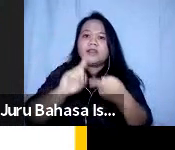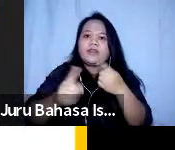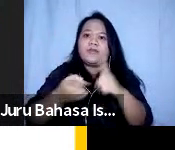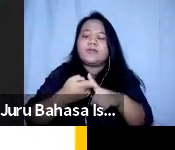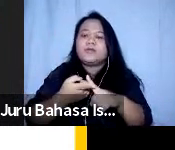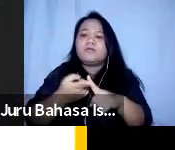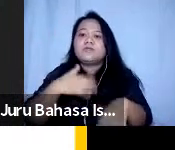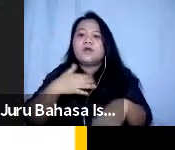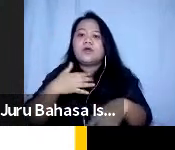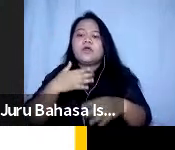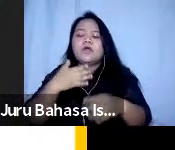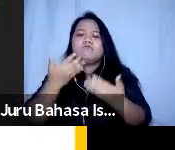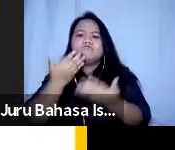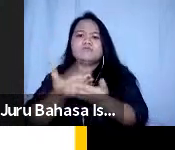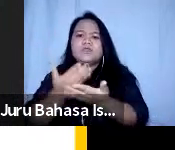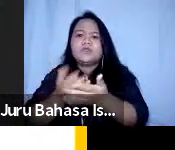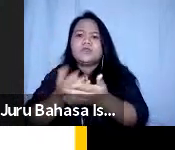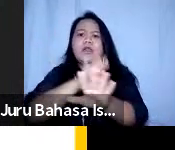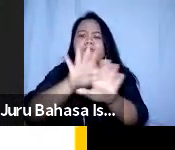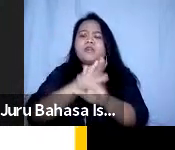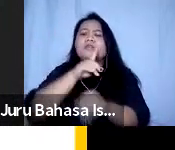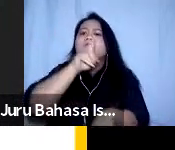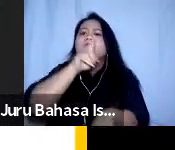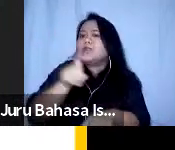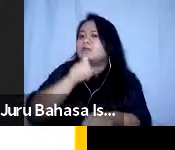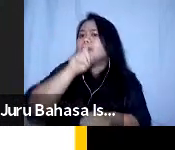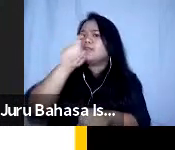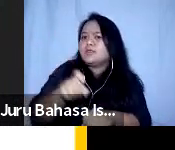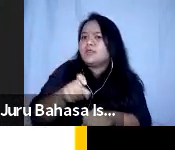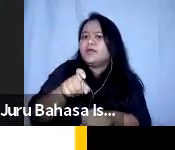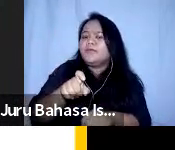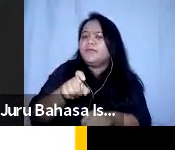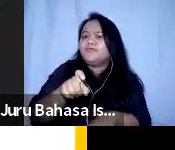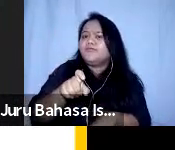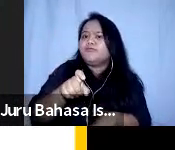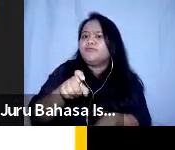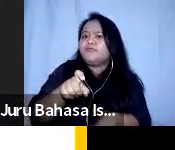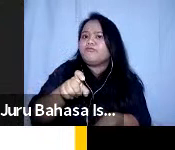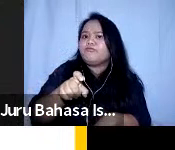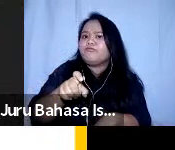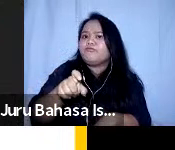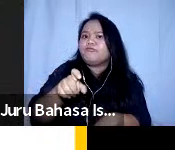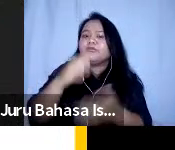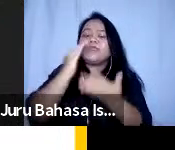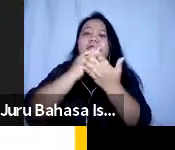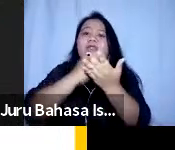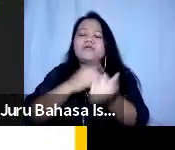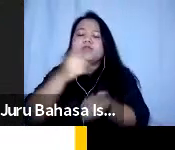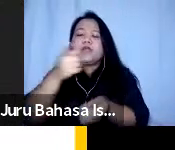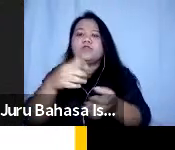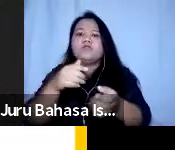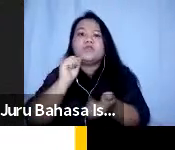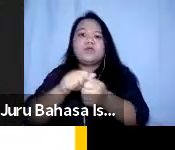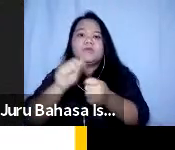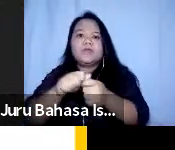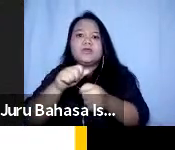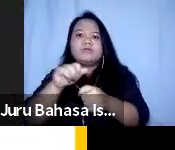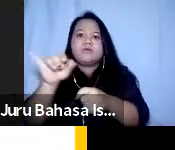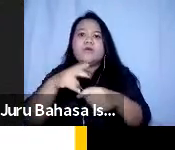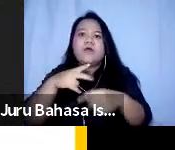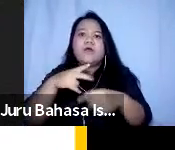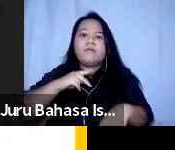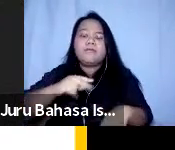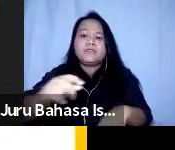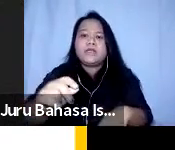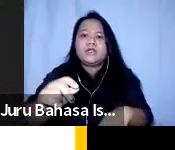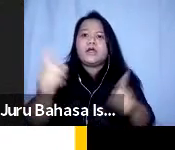minta berefleksi bertanya-tanya bahwa daftar ini kan dibuat oleh para peserta yang